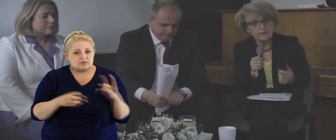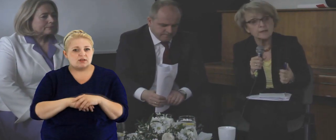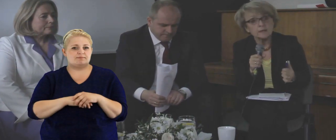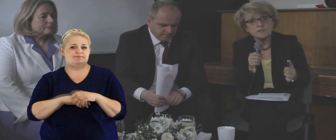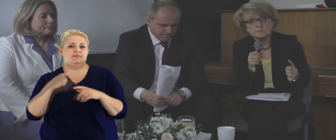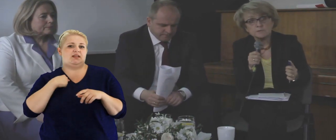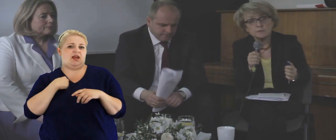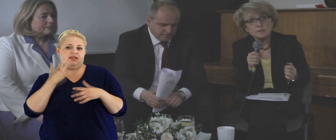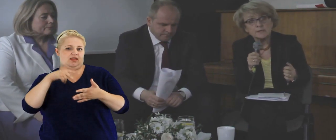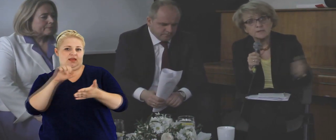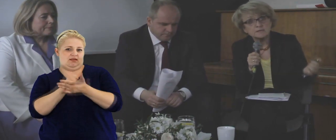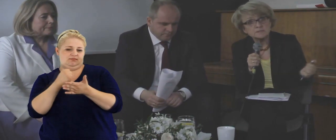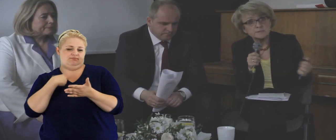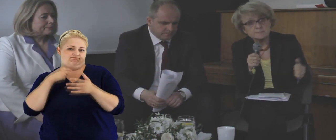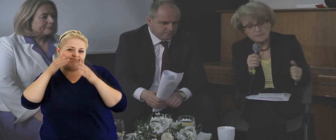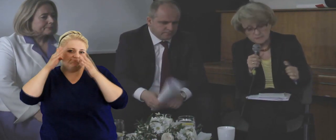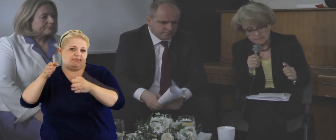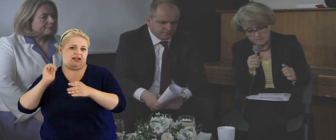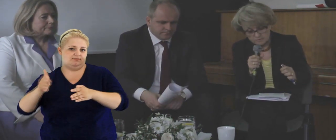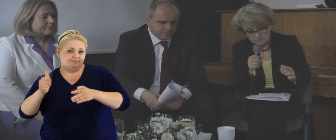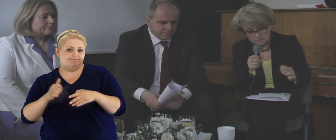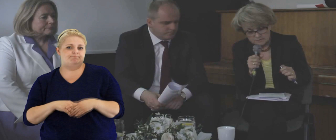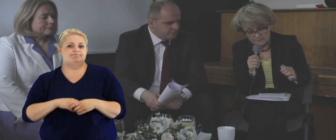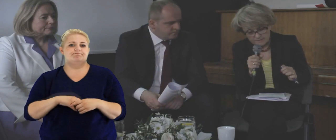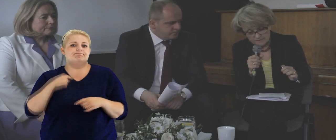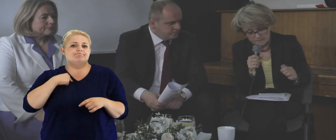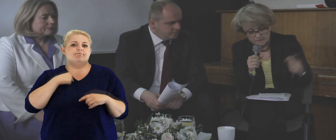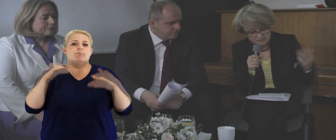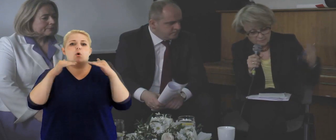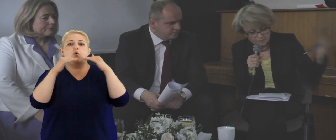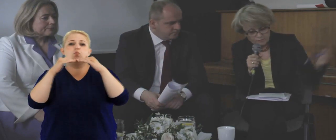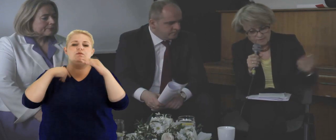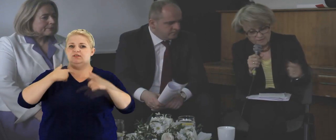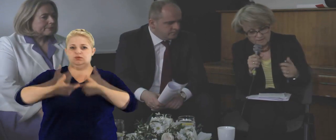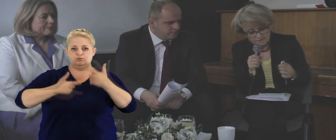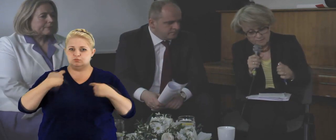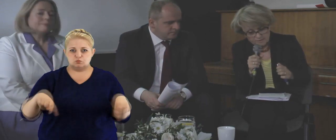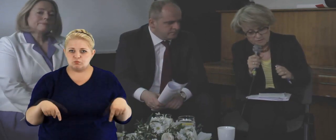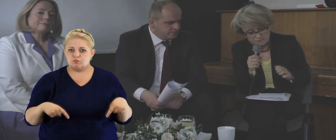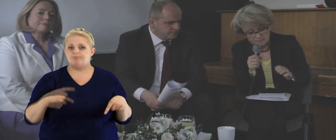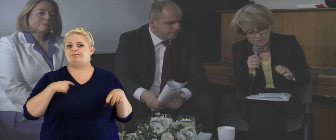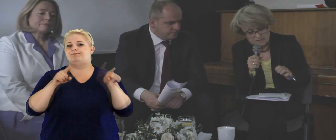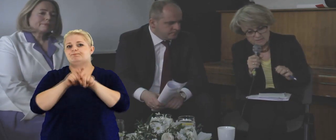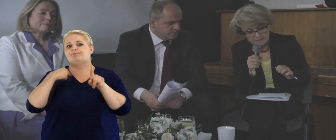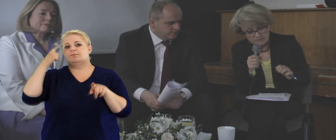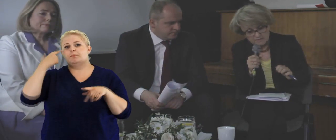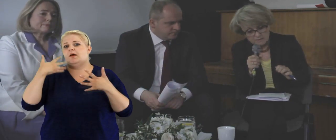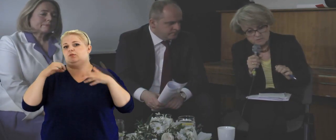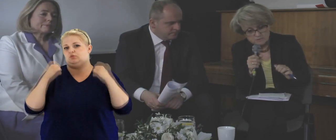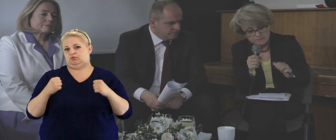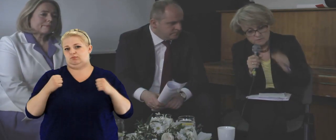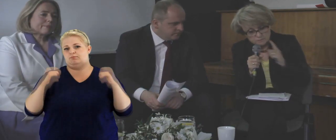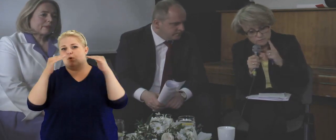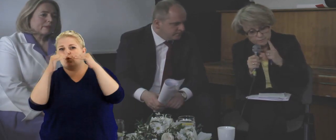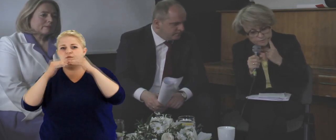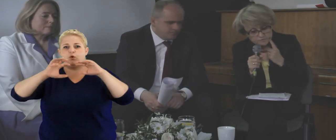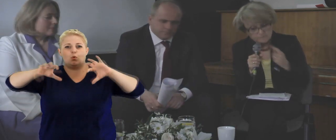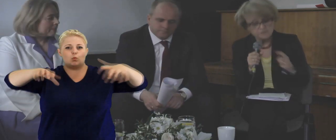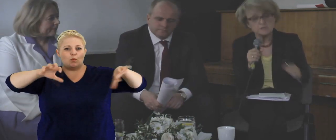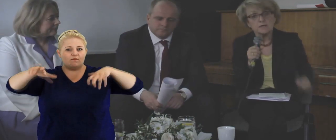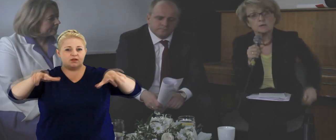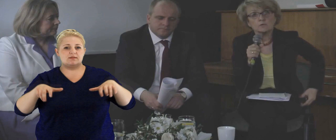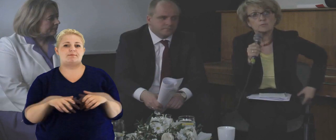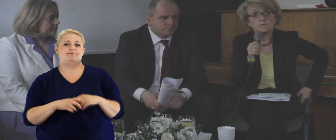istotna. Z tym, że ja nie jestem ekspertem od tych spraw, takich porównań nie prowadziłam i nie znam, ale wydaje mi się, że bardzo trudno